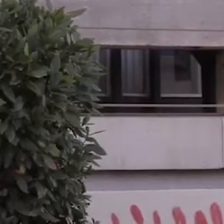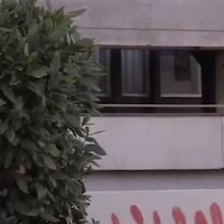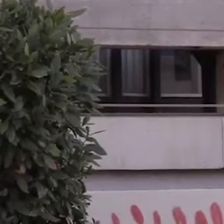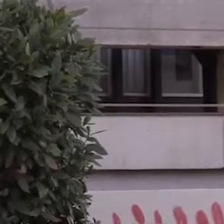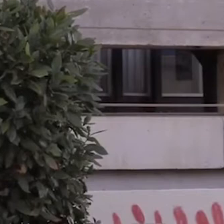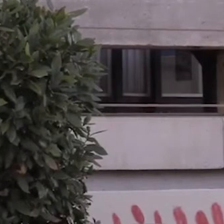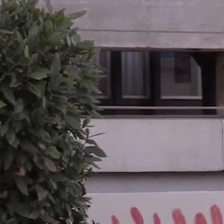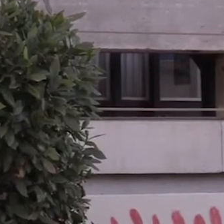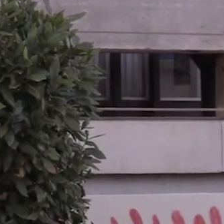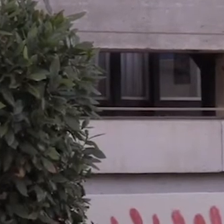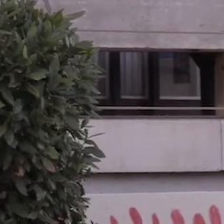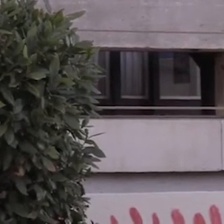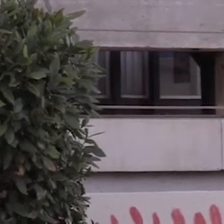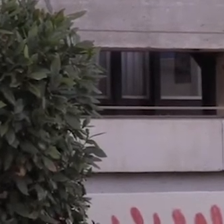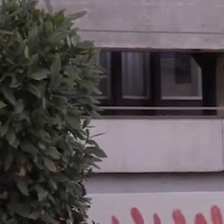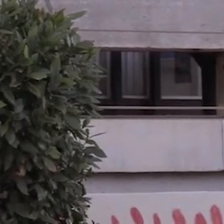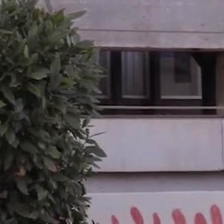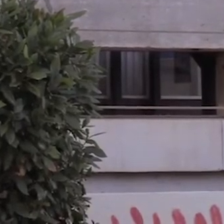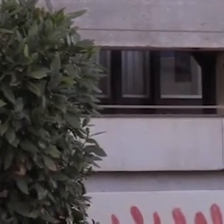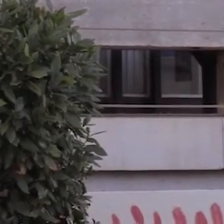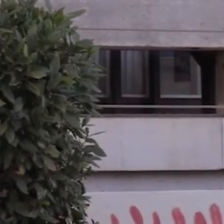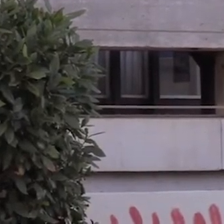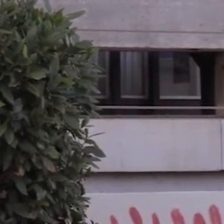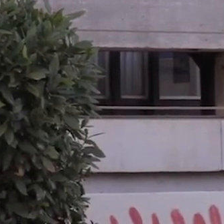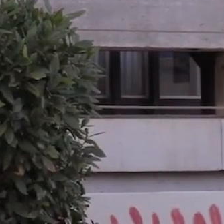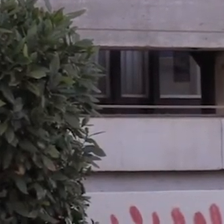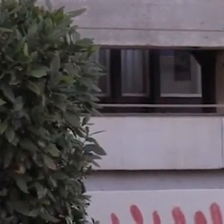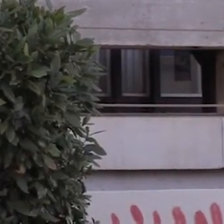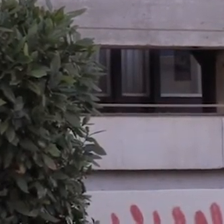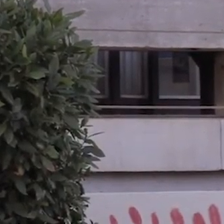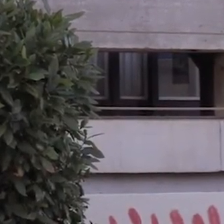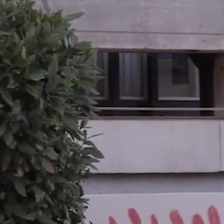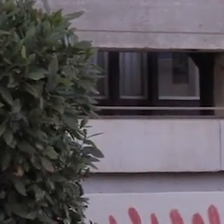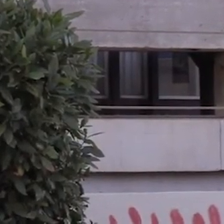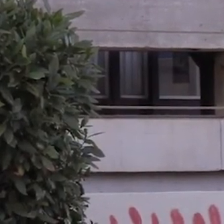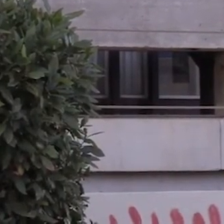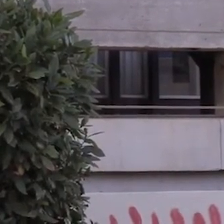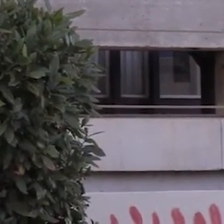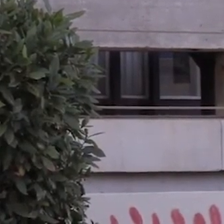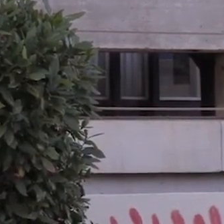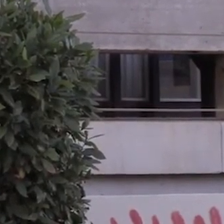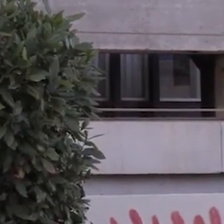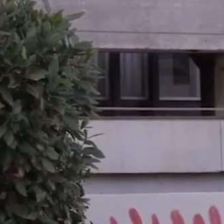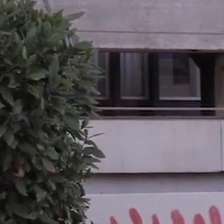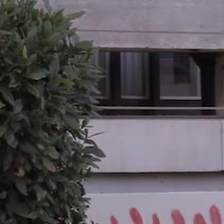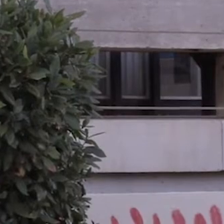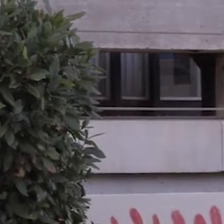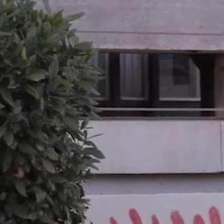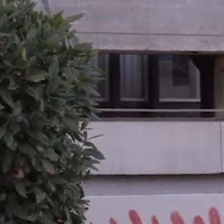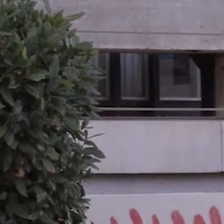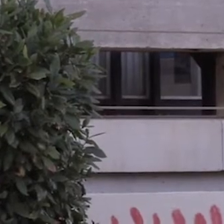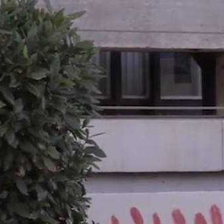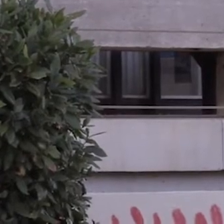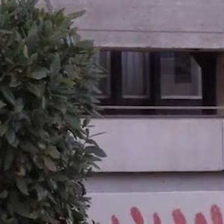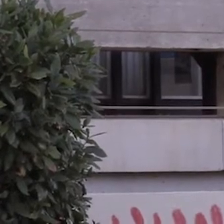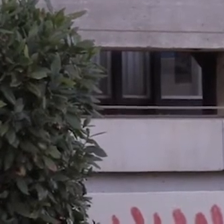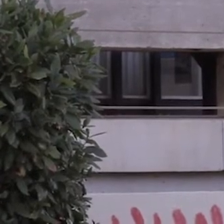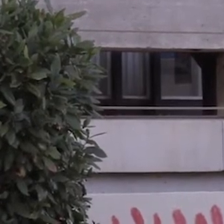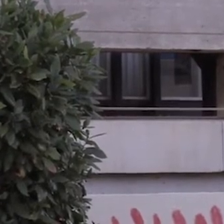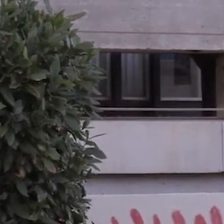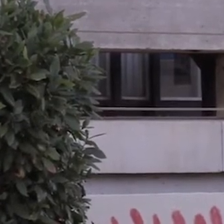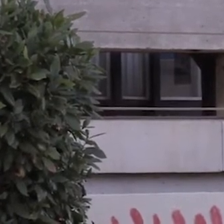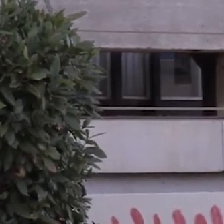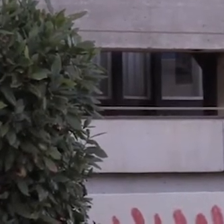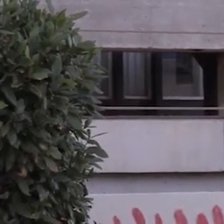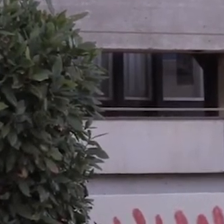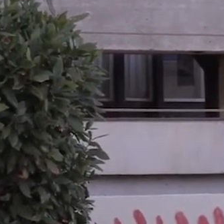universitat pública, un entorn, diríem, menys sexista, menys esbiaixat i